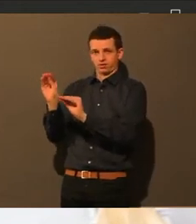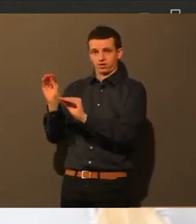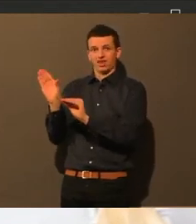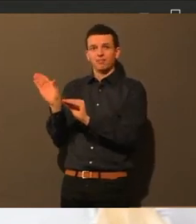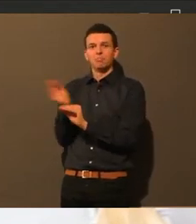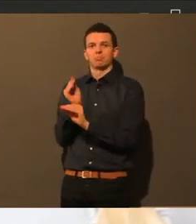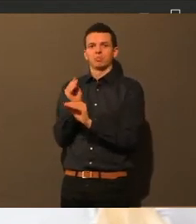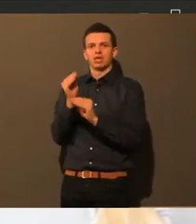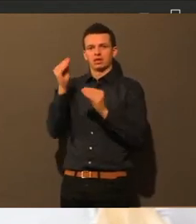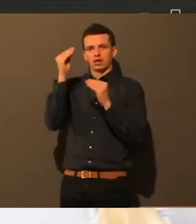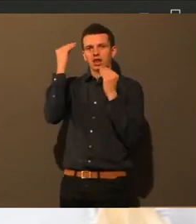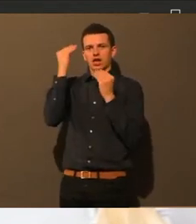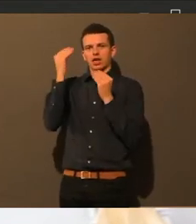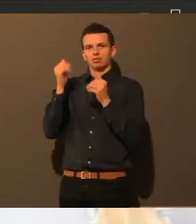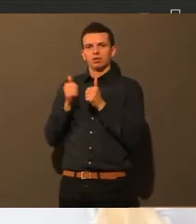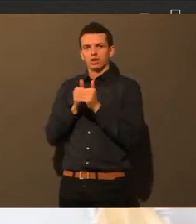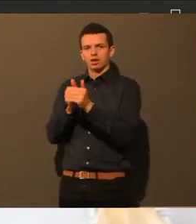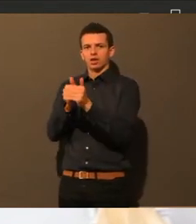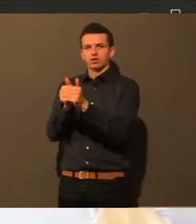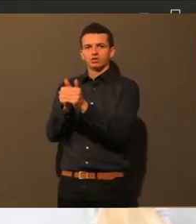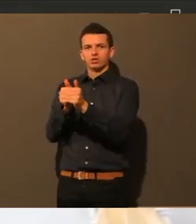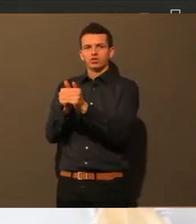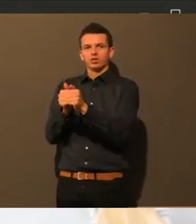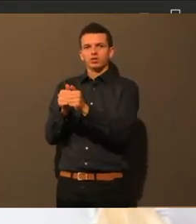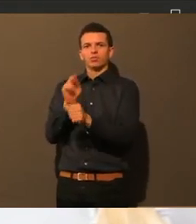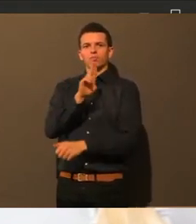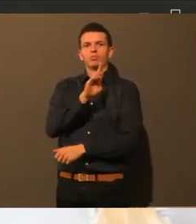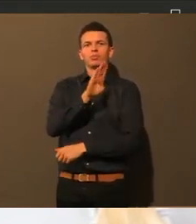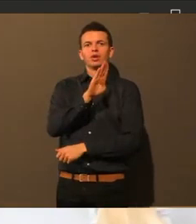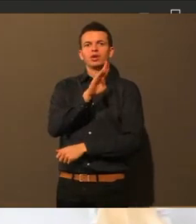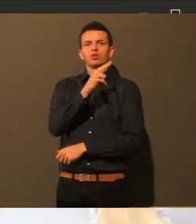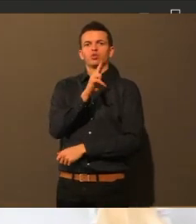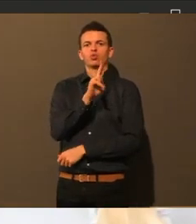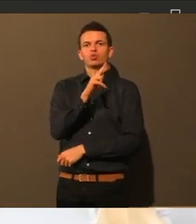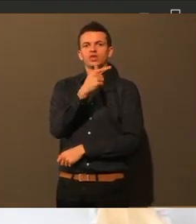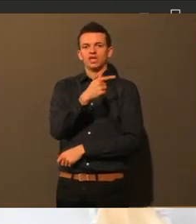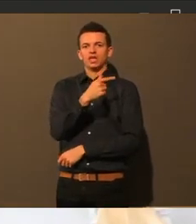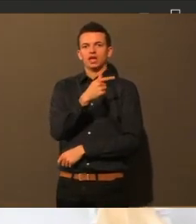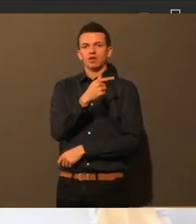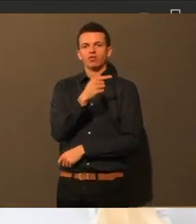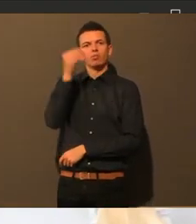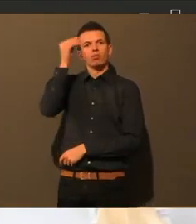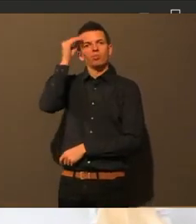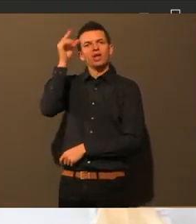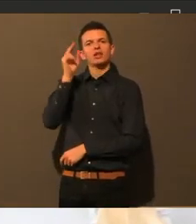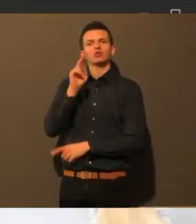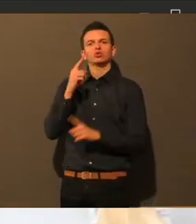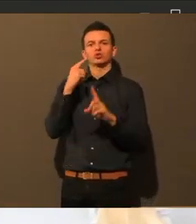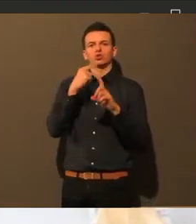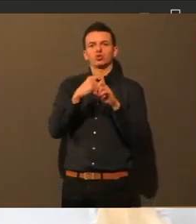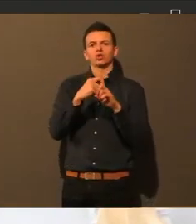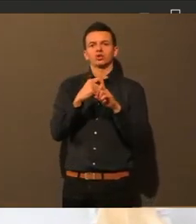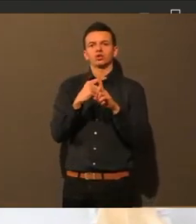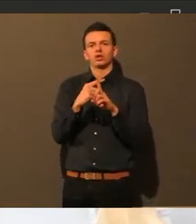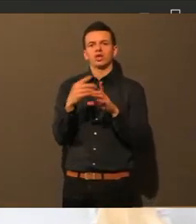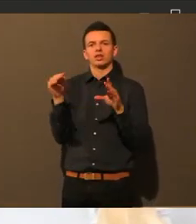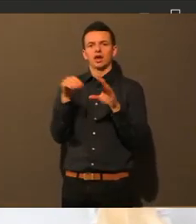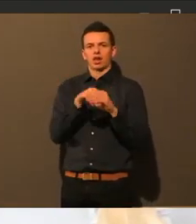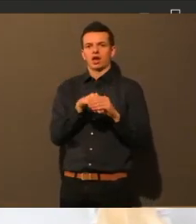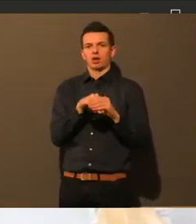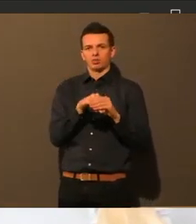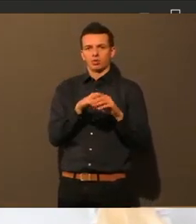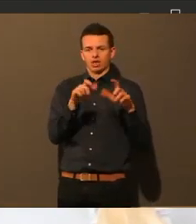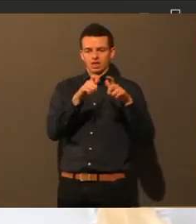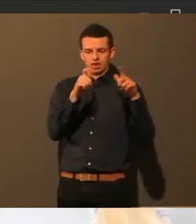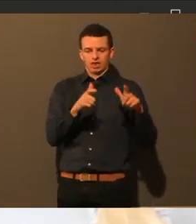über BOT-Mittel, also Mittel vom Bildungs und Teilhabepaket, anteilig abgerechnet werden. Das ist, wie gesagt,